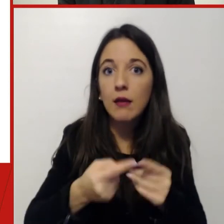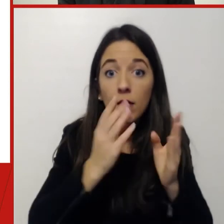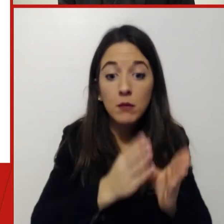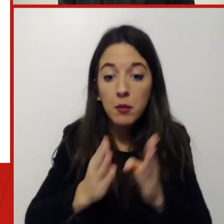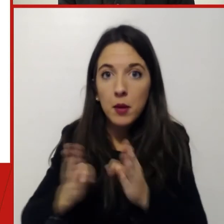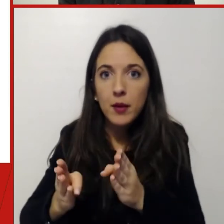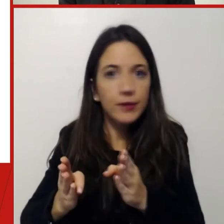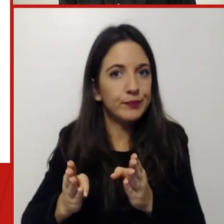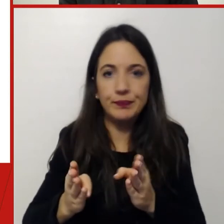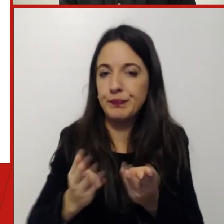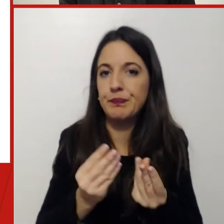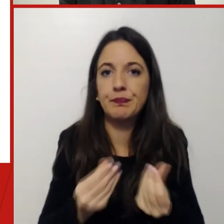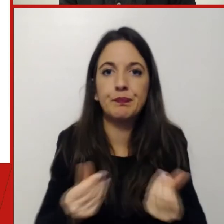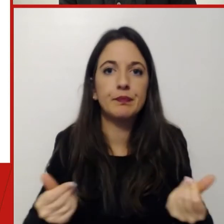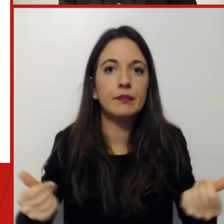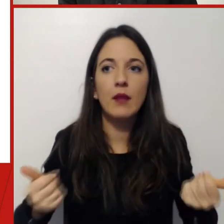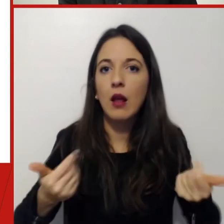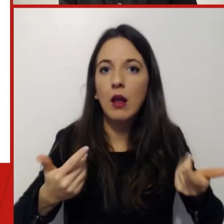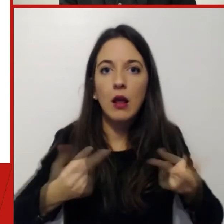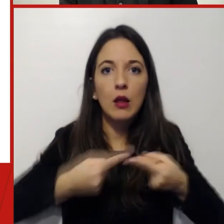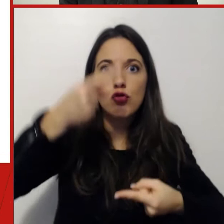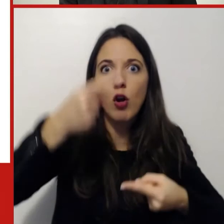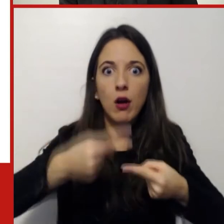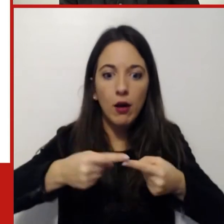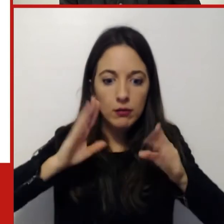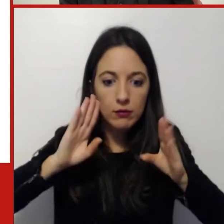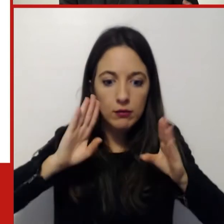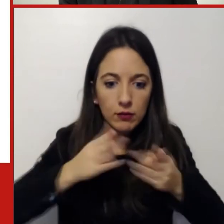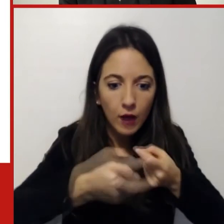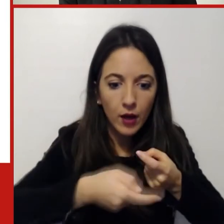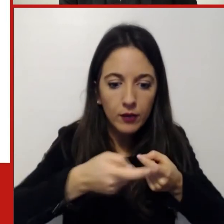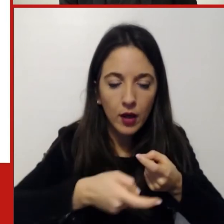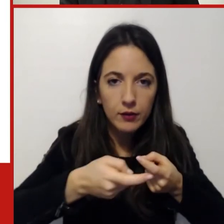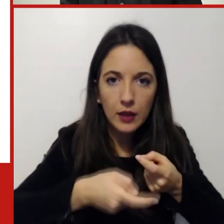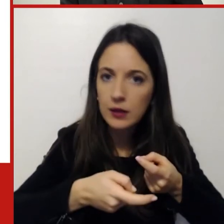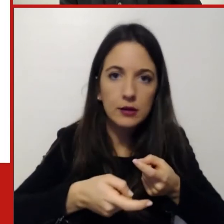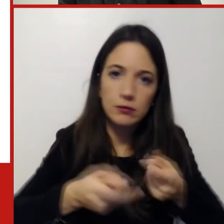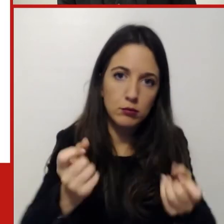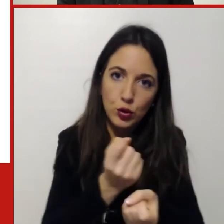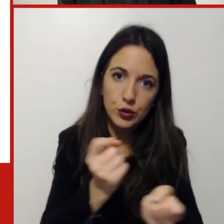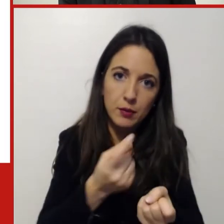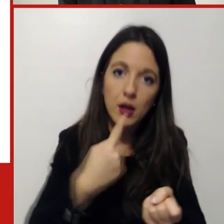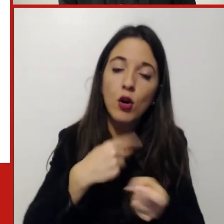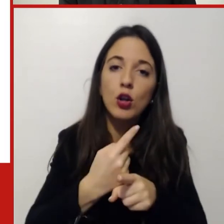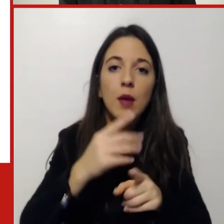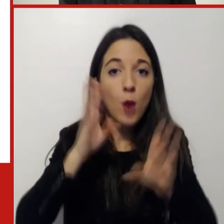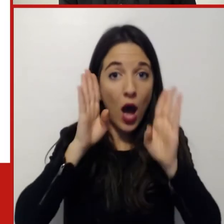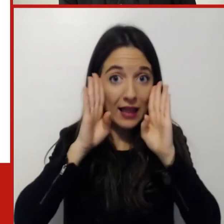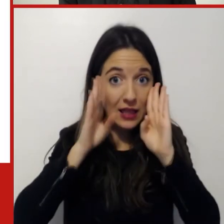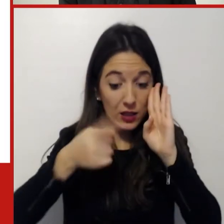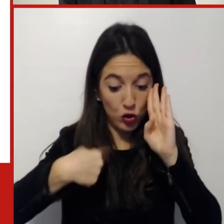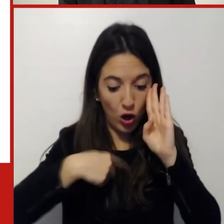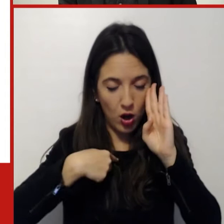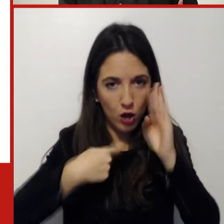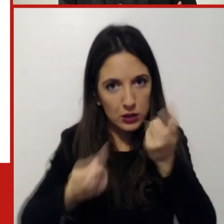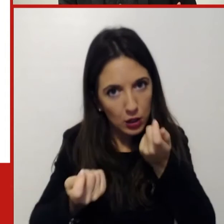dobbiamo passare anche a una gestione della nostra attenzione conoscerci ascoltarci e saper gestire al